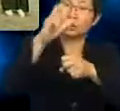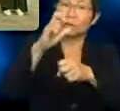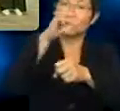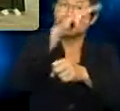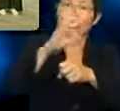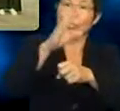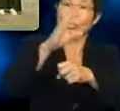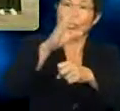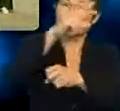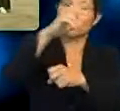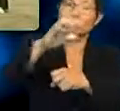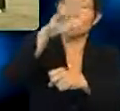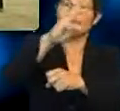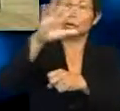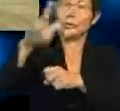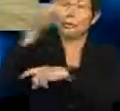hari.